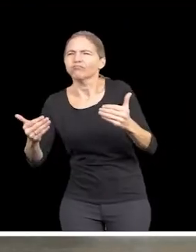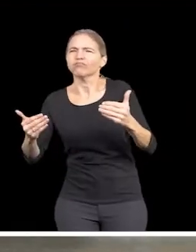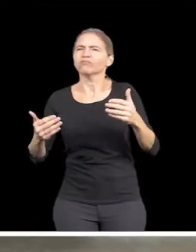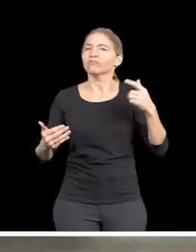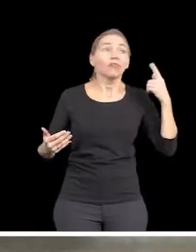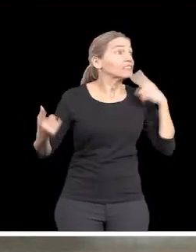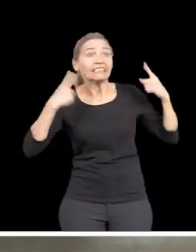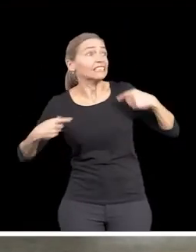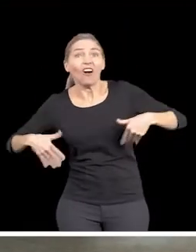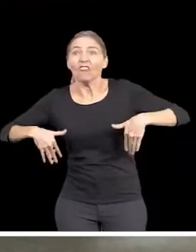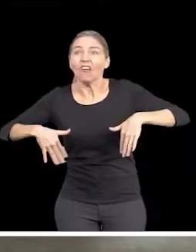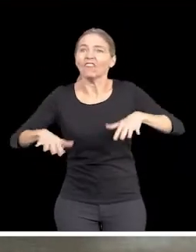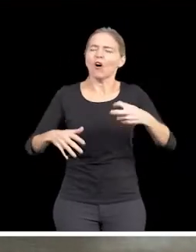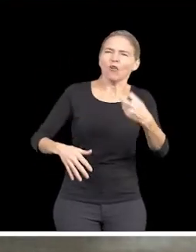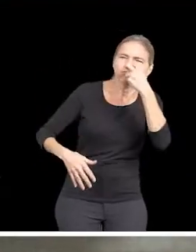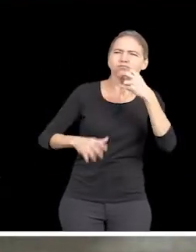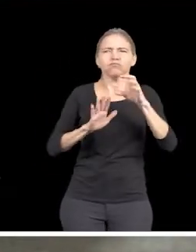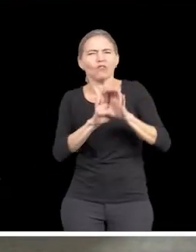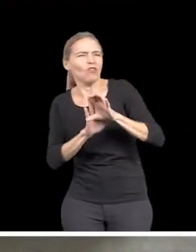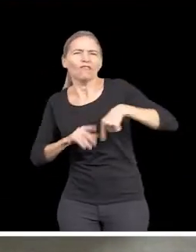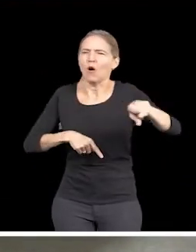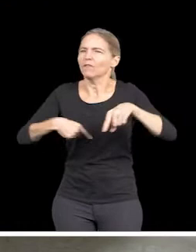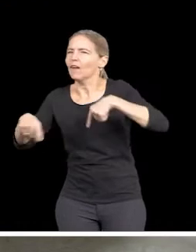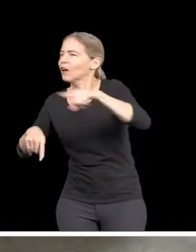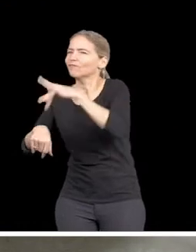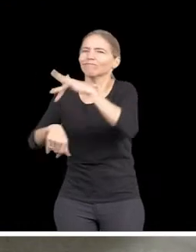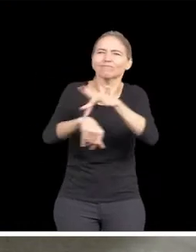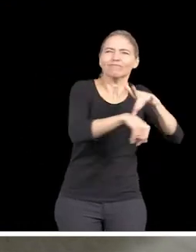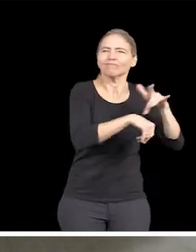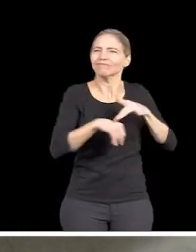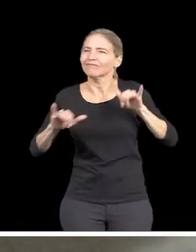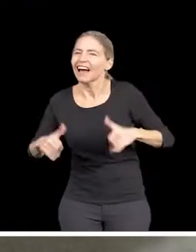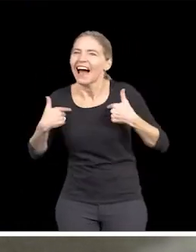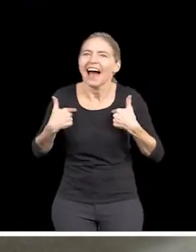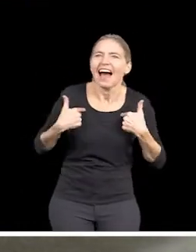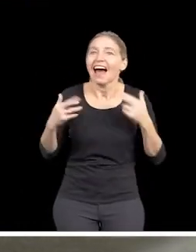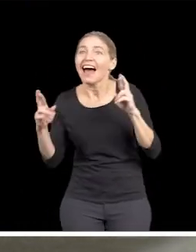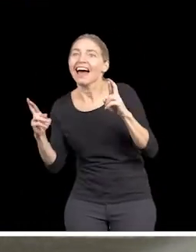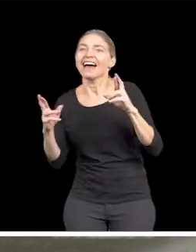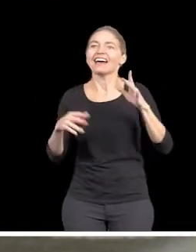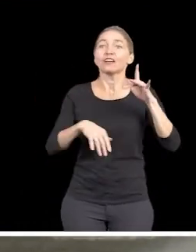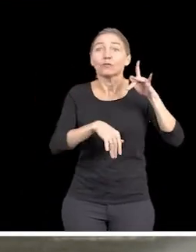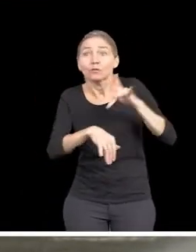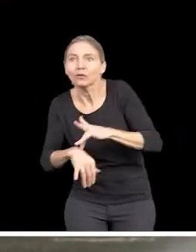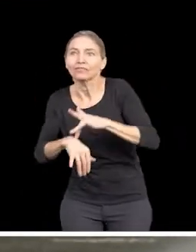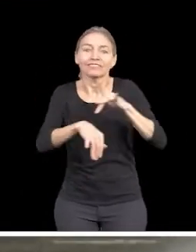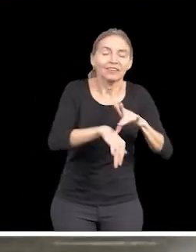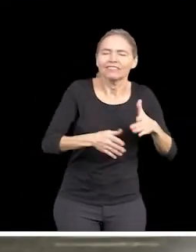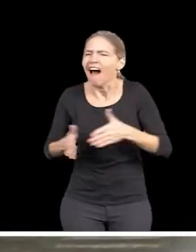'espoir qui creuse, ces rigoles d'humanité, des amours